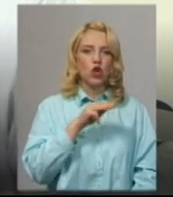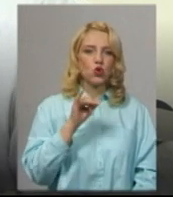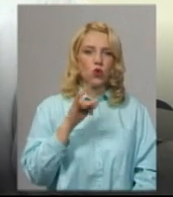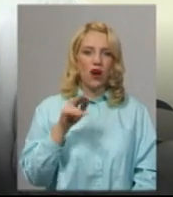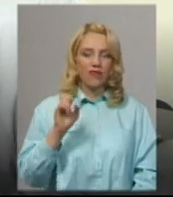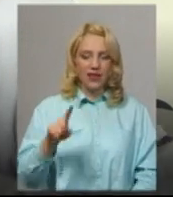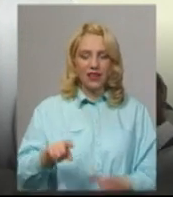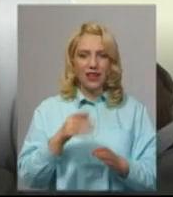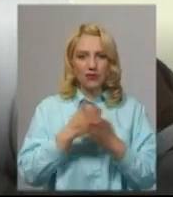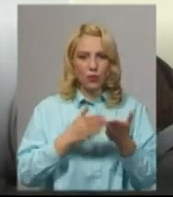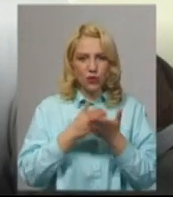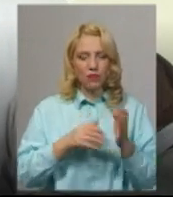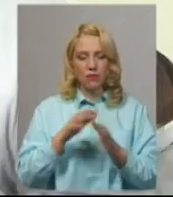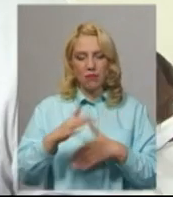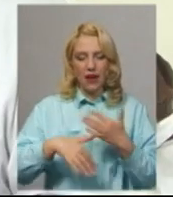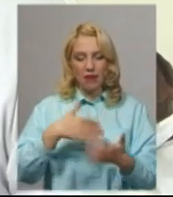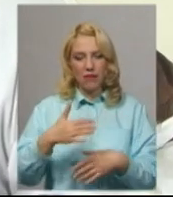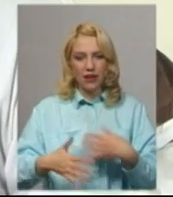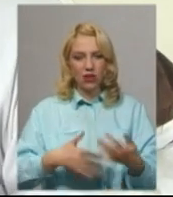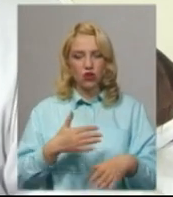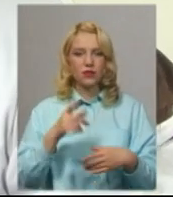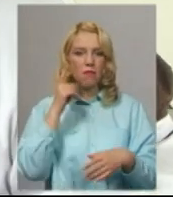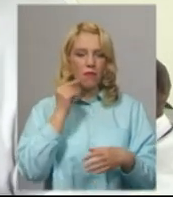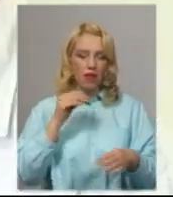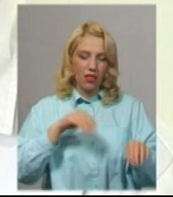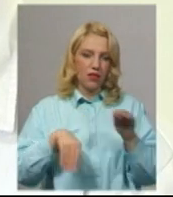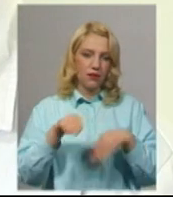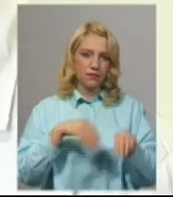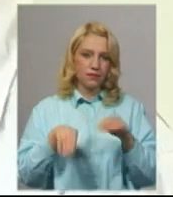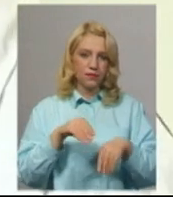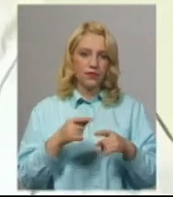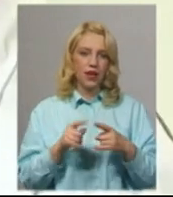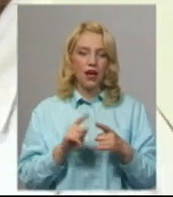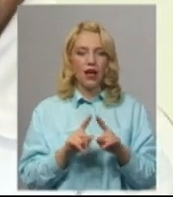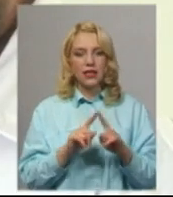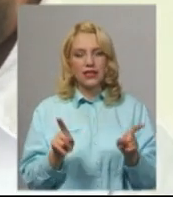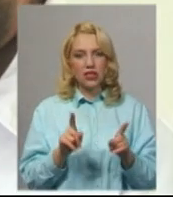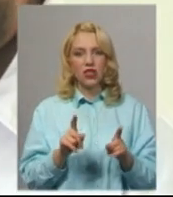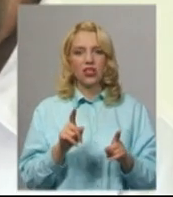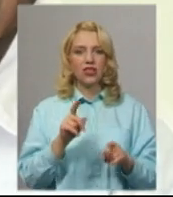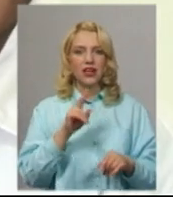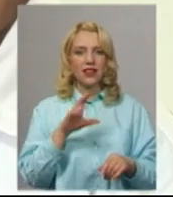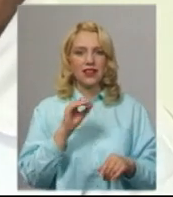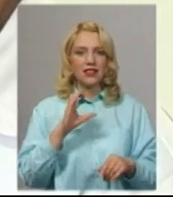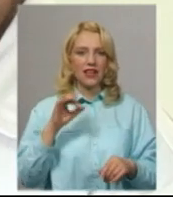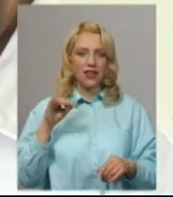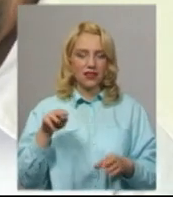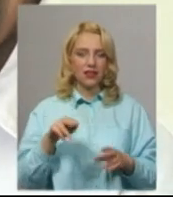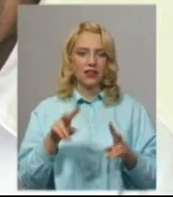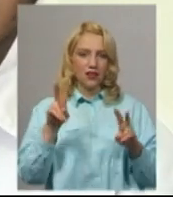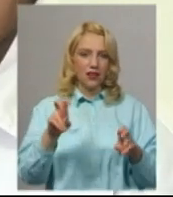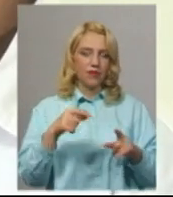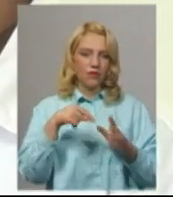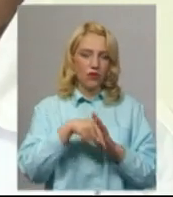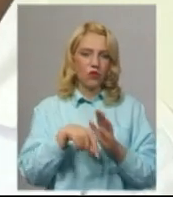дрібненько перемішується в певних пропорціях з медом і фасується в паночках. Екзотичний десерт, так він називається у нас екзотик і у його склад